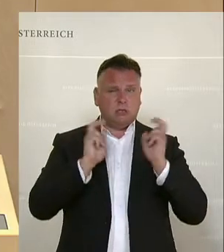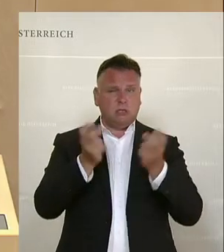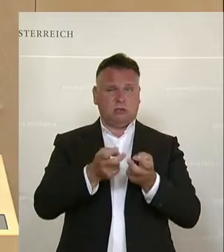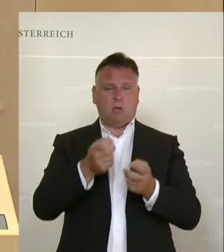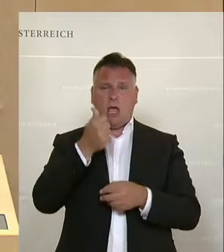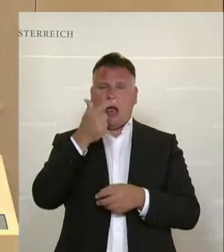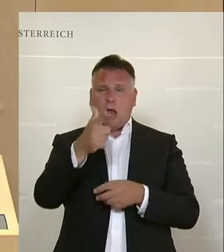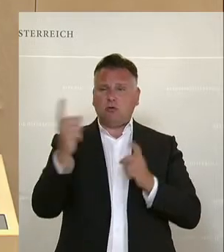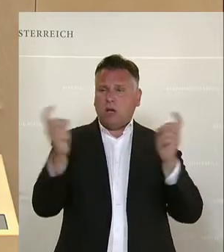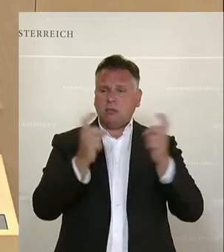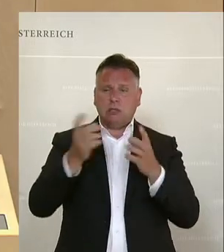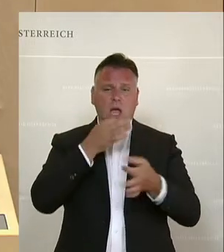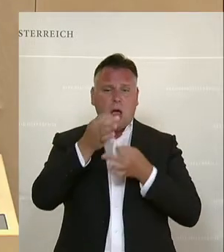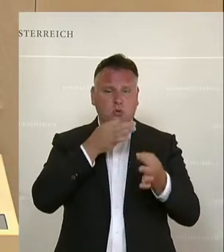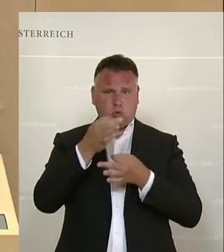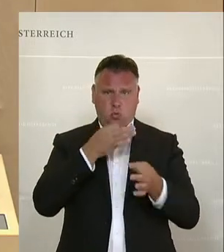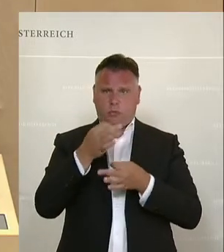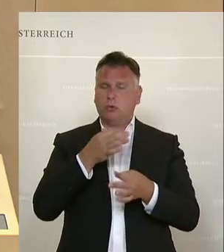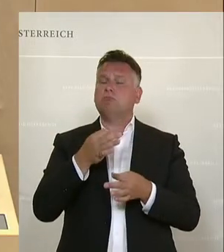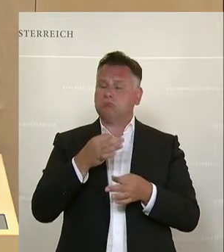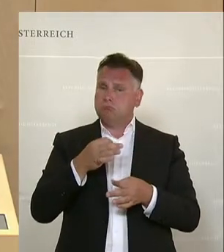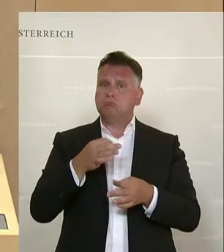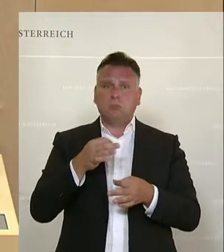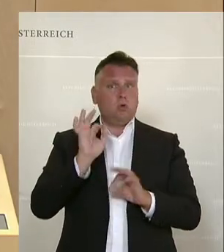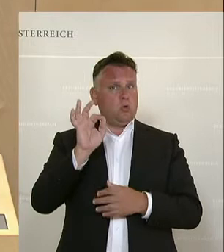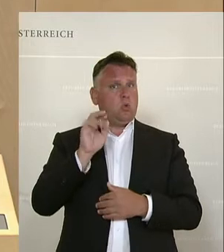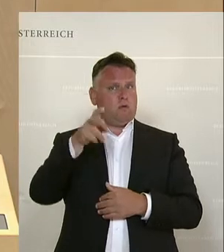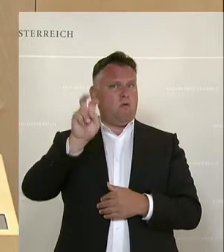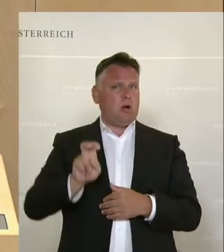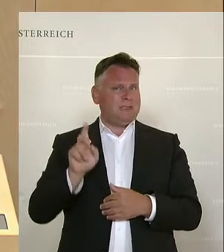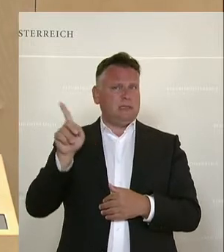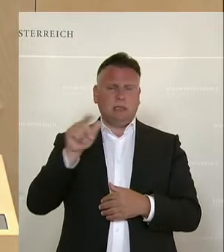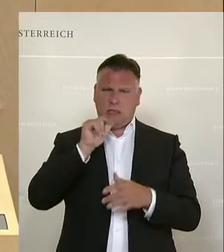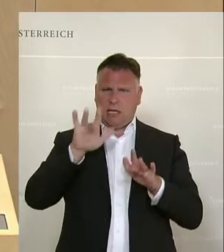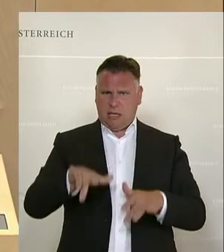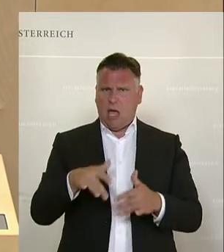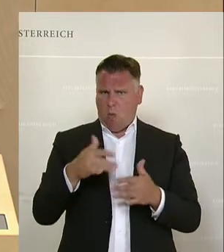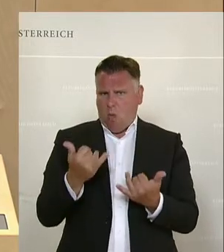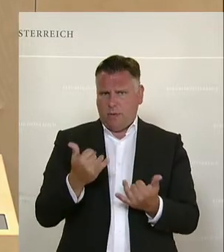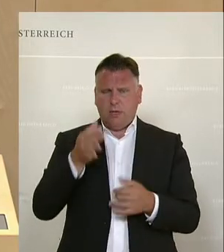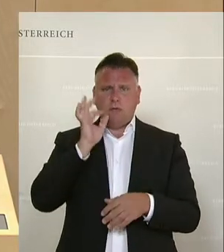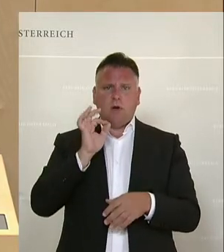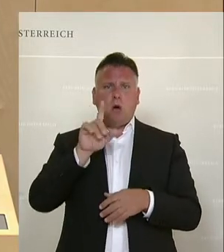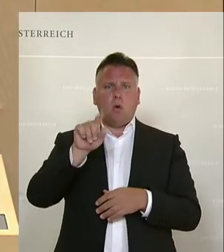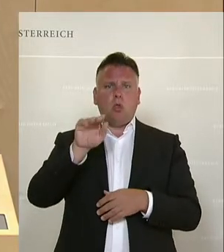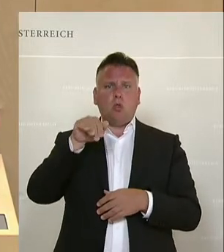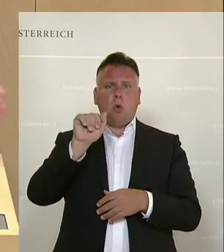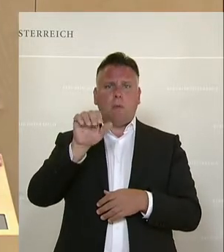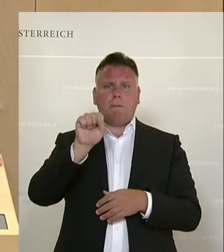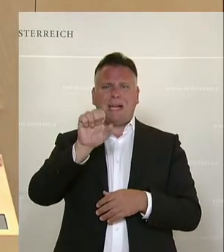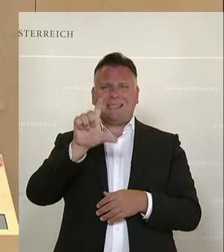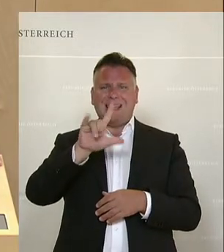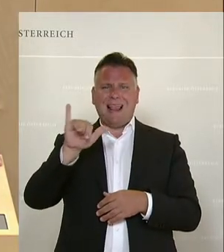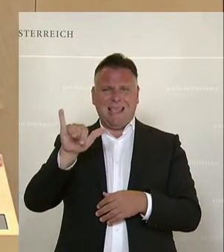Auskunftspersonen. Ich habe erlebt, dass eine sehr gute Vorsitzende, die heute leider nicht da ist, bei der ich mich bedanken möchte, bei der Frau Thomas-Elli. Ich habe